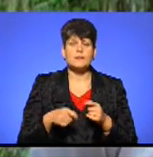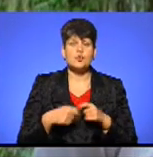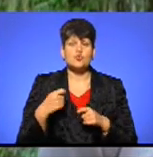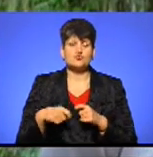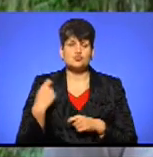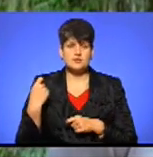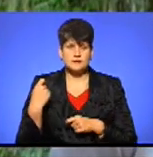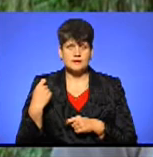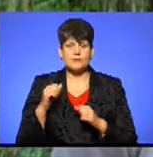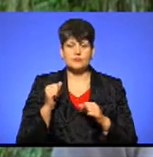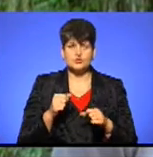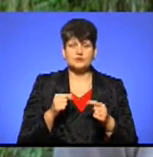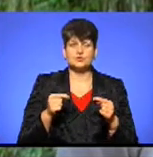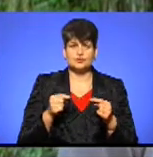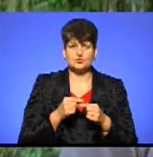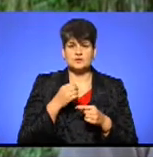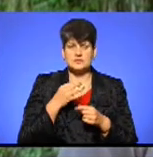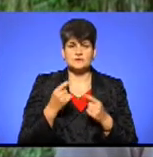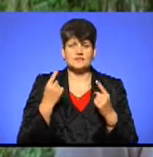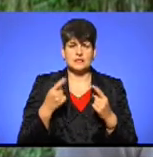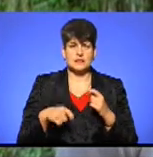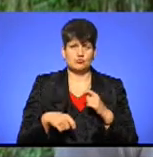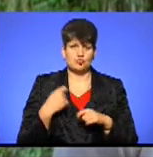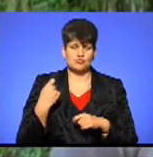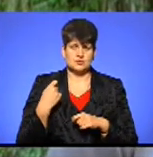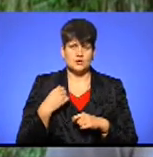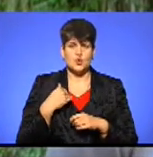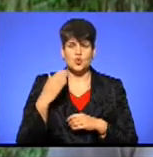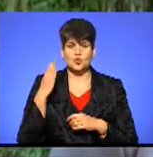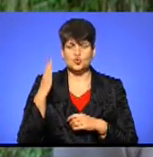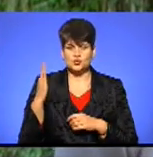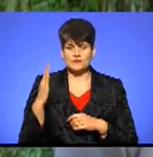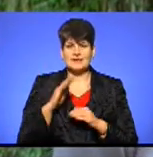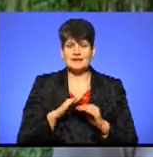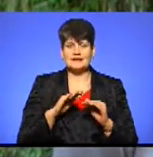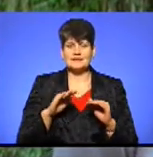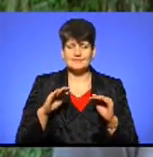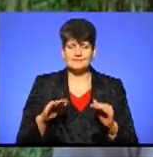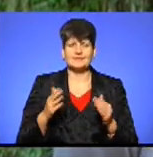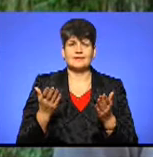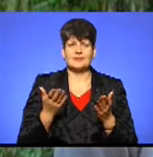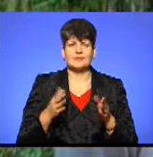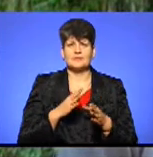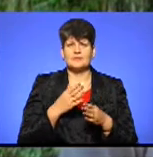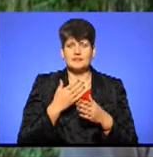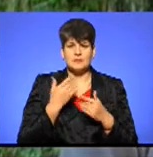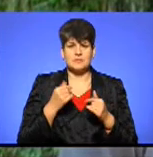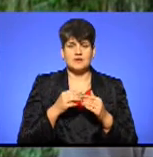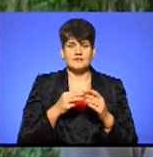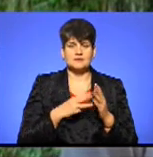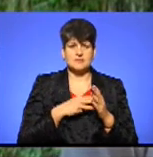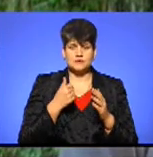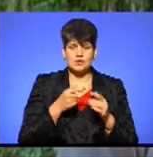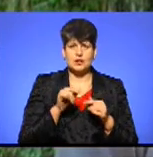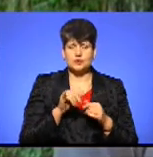Можу сказати ствердження про те, що там були великі порушення. Голосували діти, яким не випало з 18 років, але у